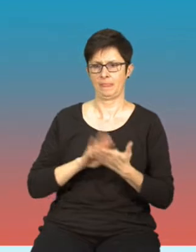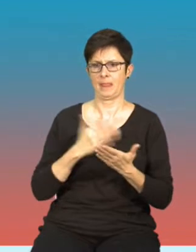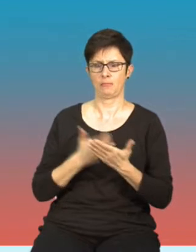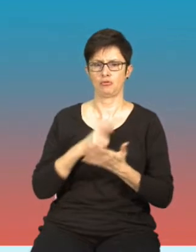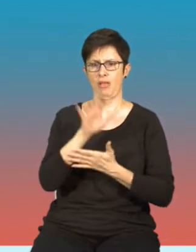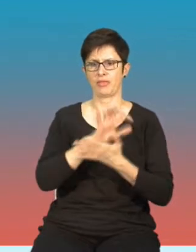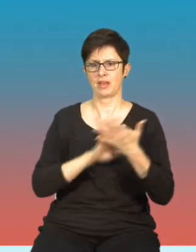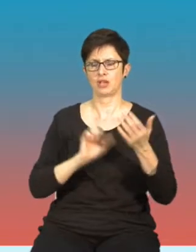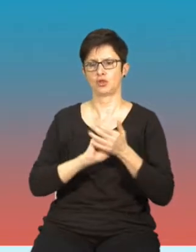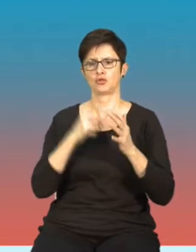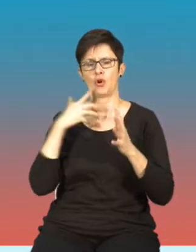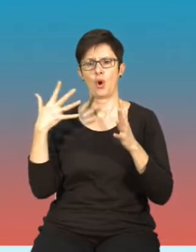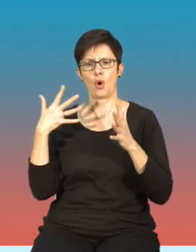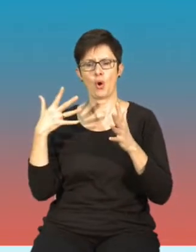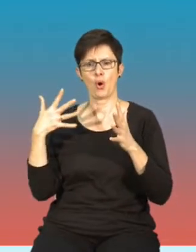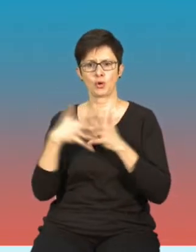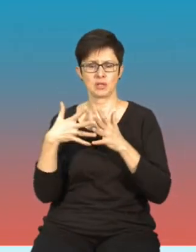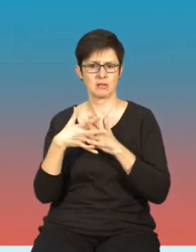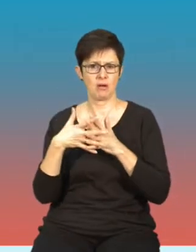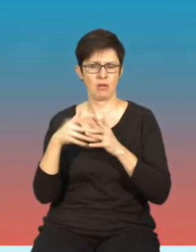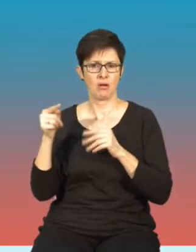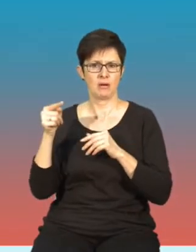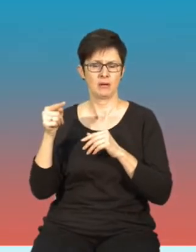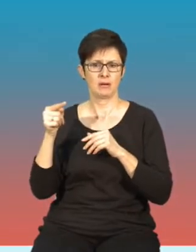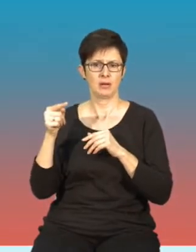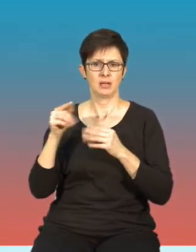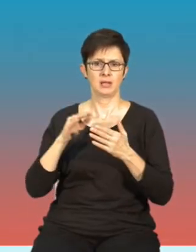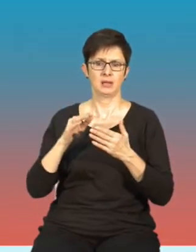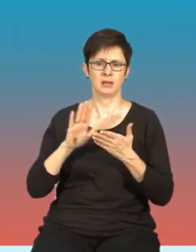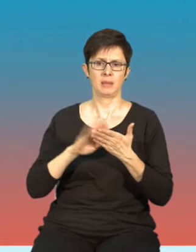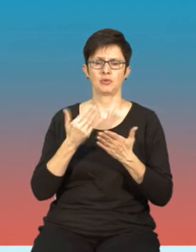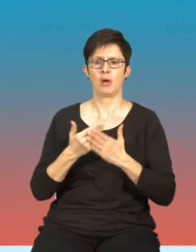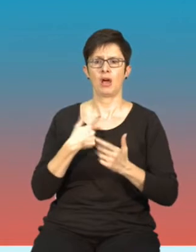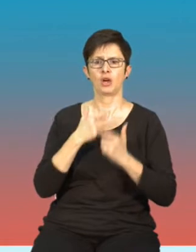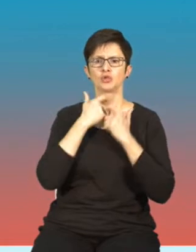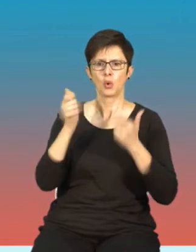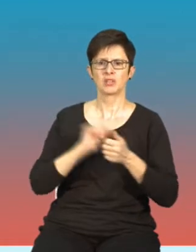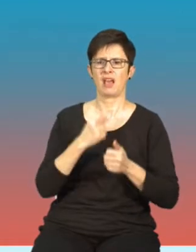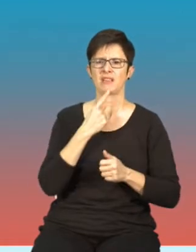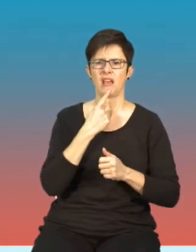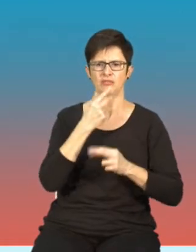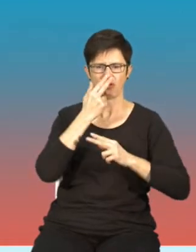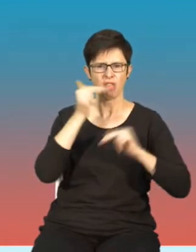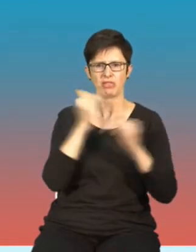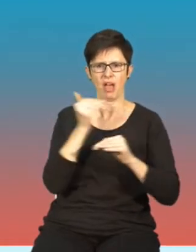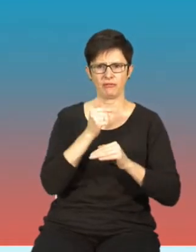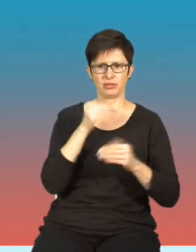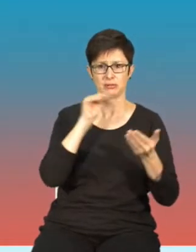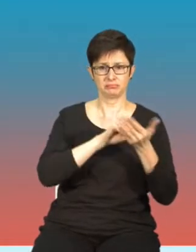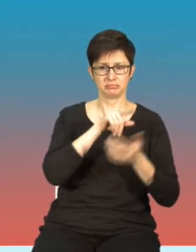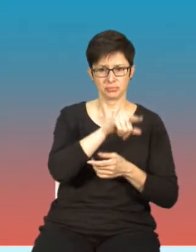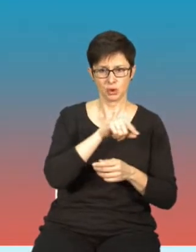oceniona, jeżeli przykładowo zgłaszaliśmy język nienawiści, tak zwany,